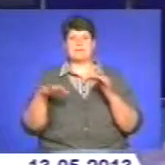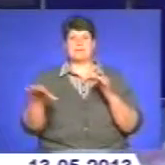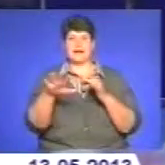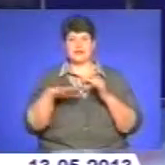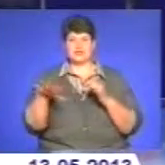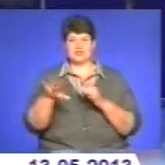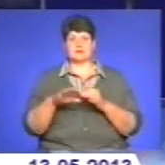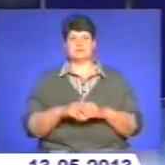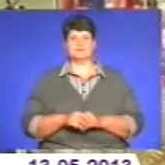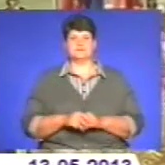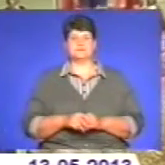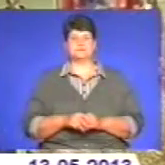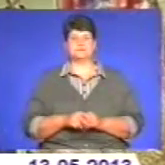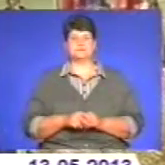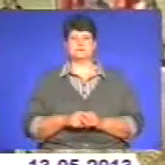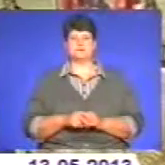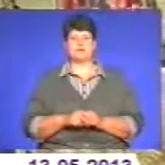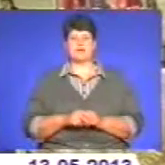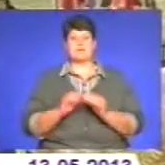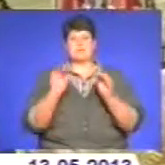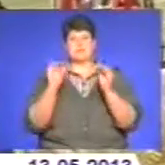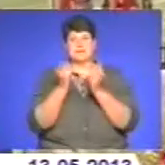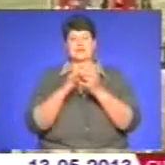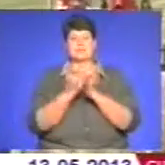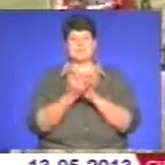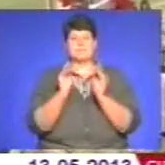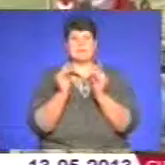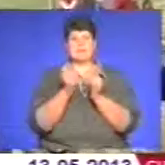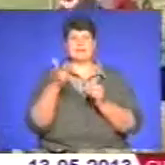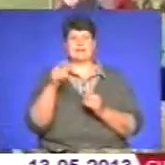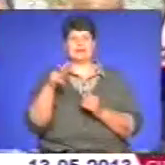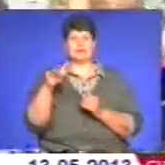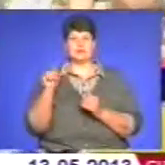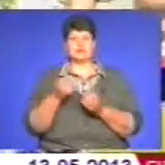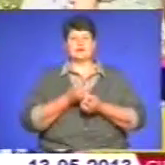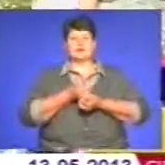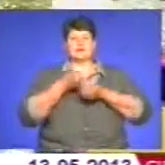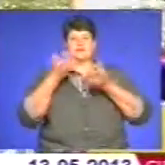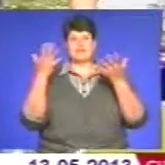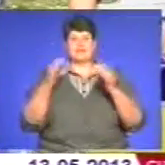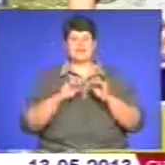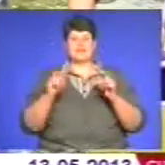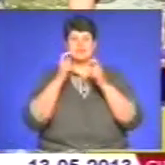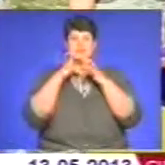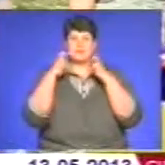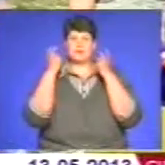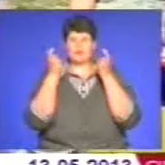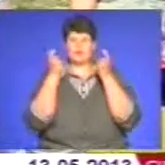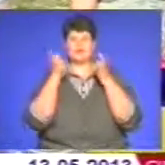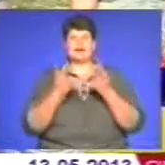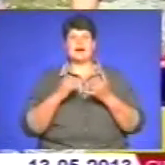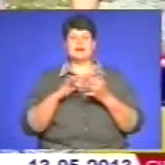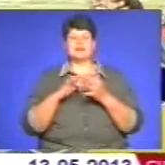наші кореспонденти. Невеличке село Малий Глибочок на Збаразщині розквітло дитячими посмішками. Для